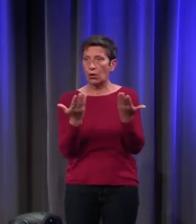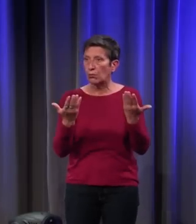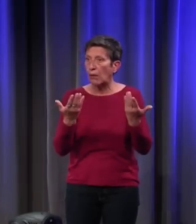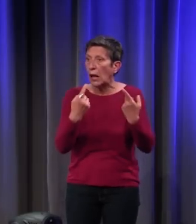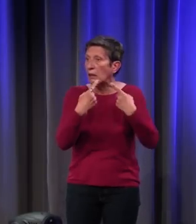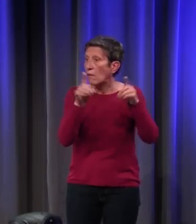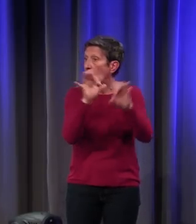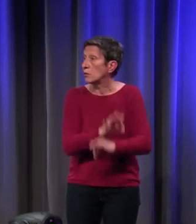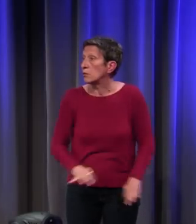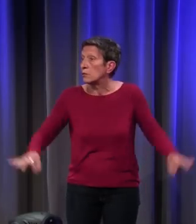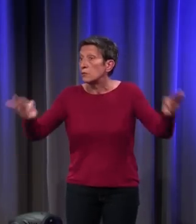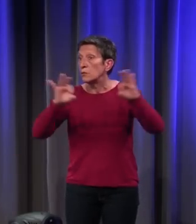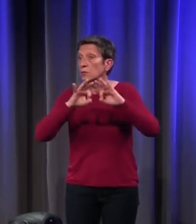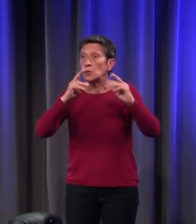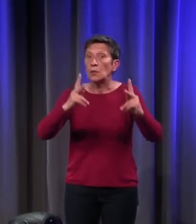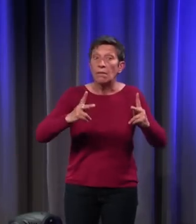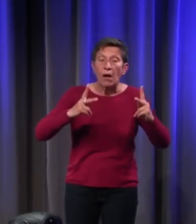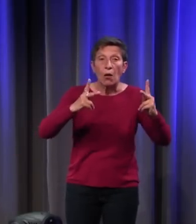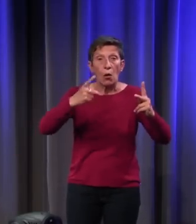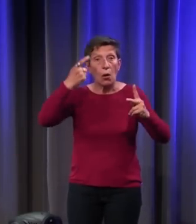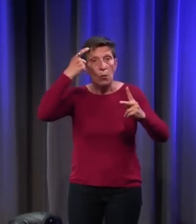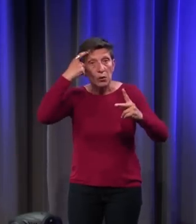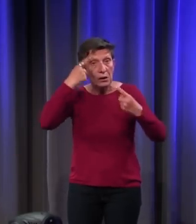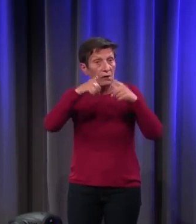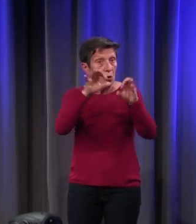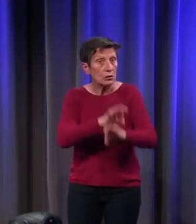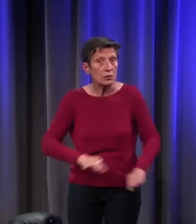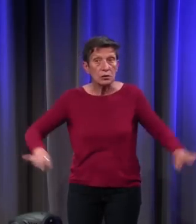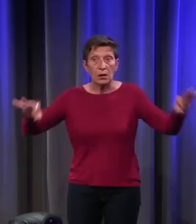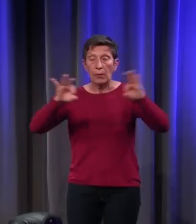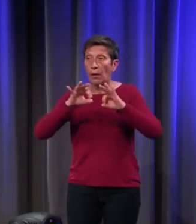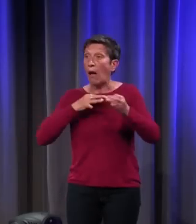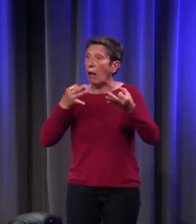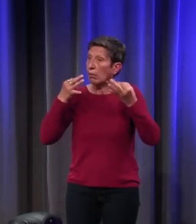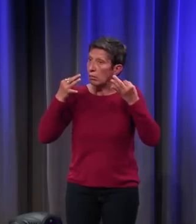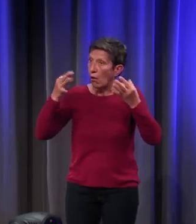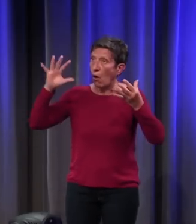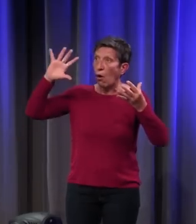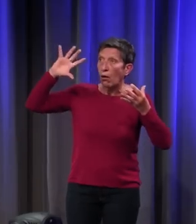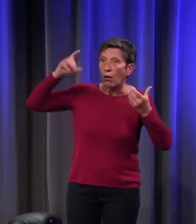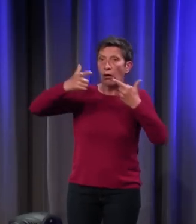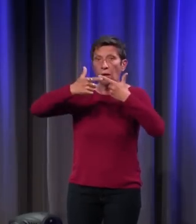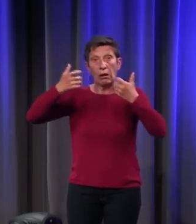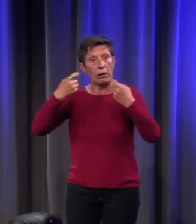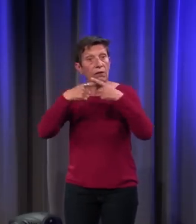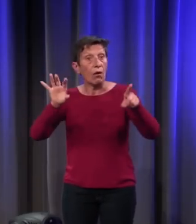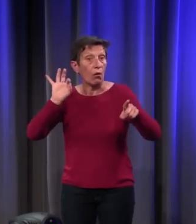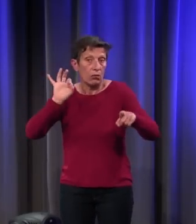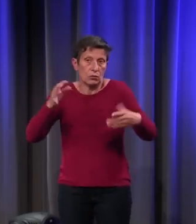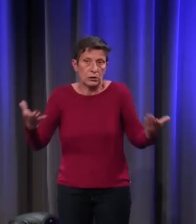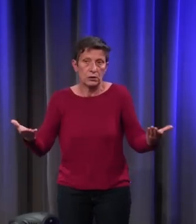différence de valeurs et de sensibilité. y a juste des différences du climat. mais on s'habille de la même façon